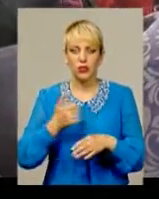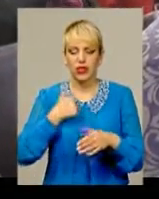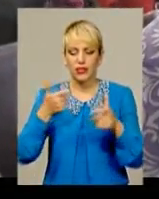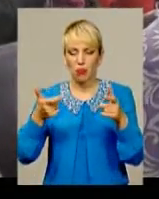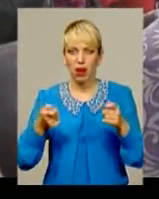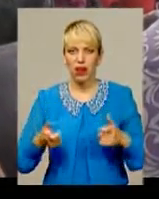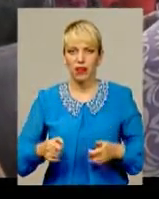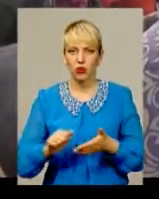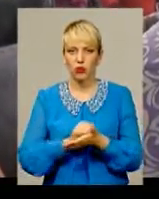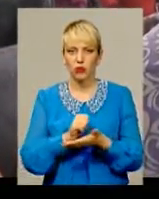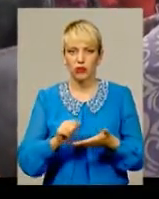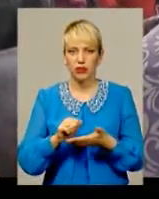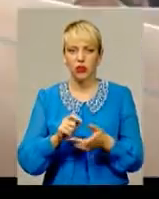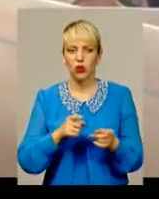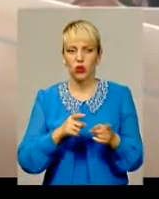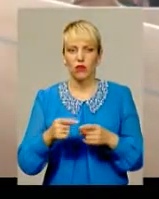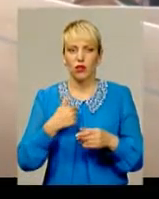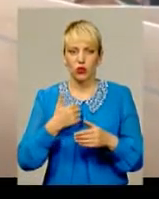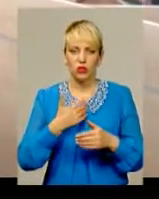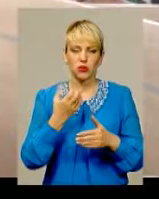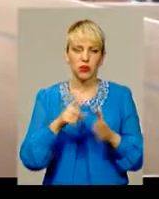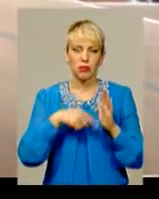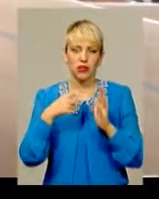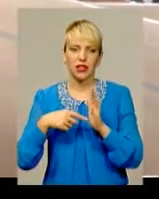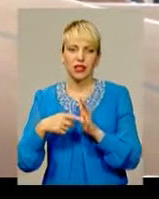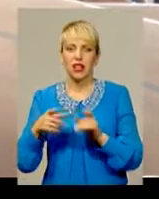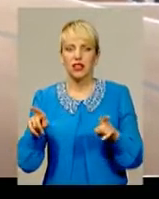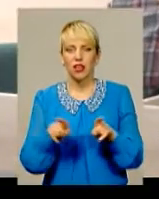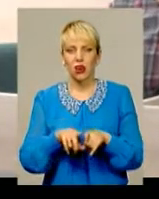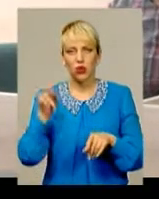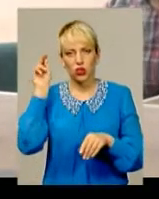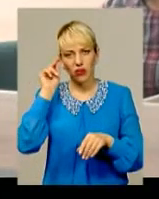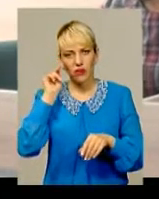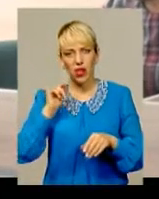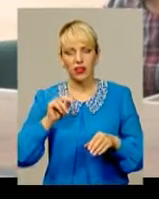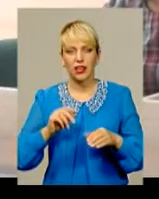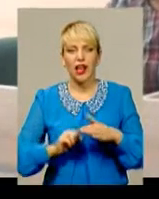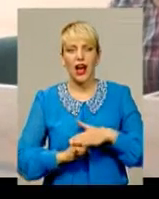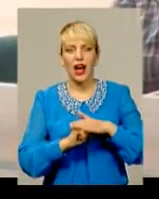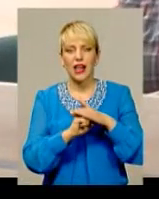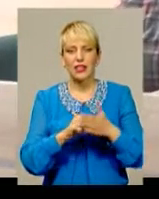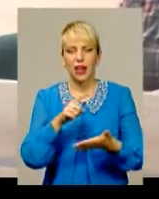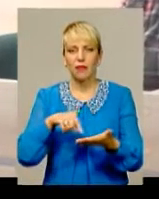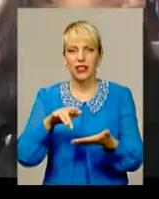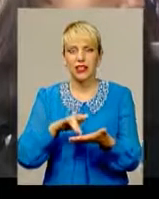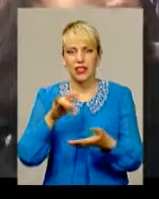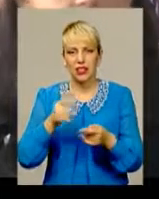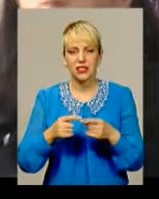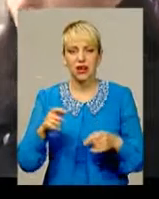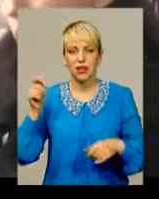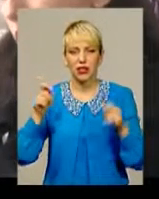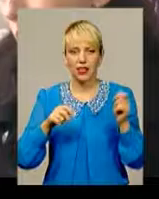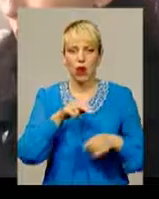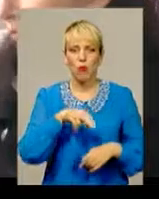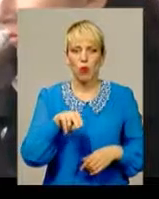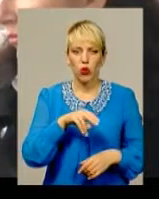деякі питання, які наше стосуються. Також навчатись АЗАМ децентралізації у Шепетівку прибули з Нетішина, із Яславщини, Полонщини